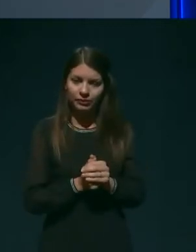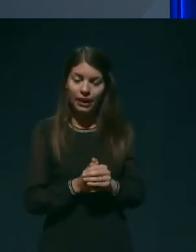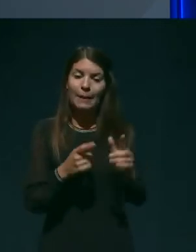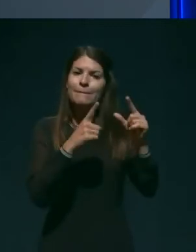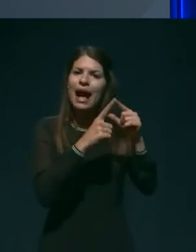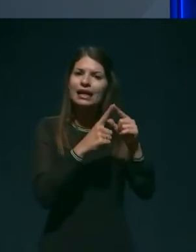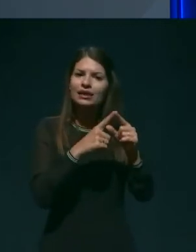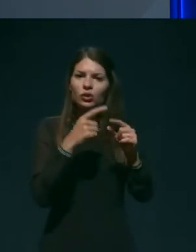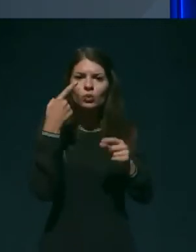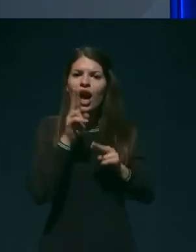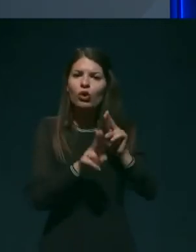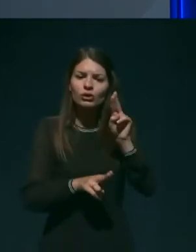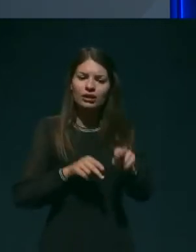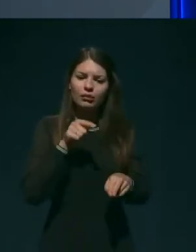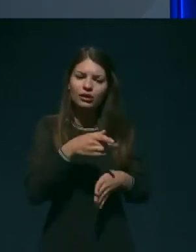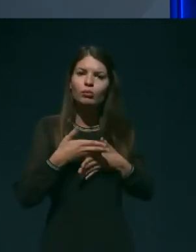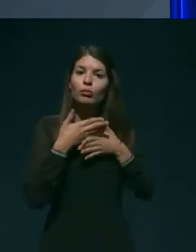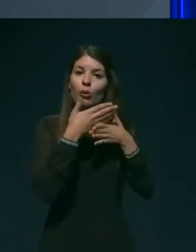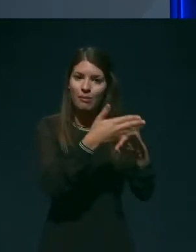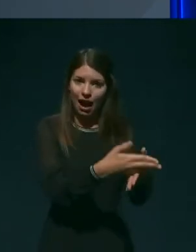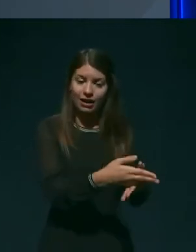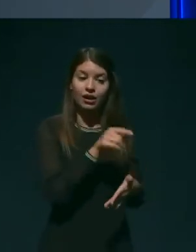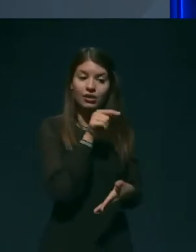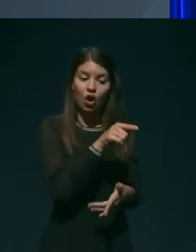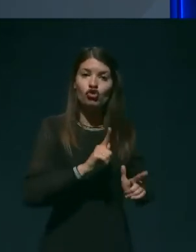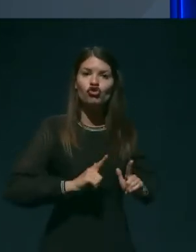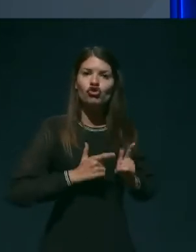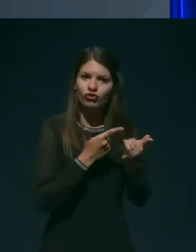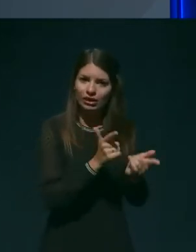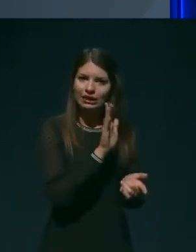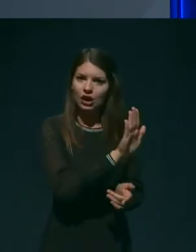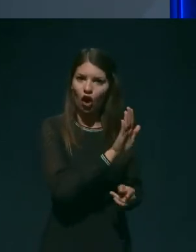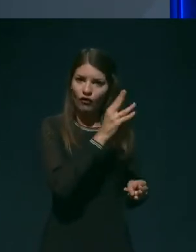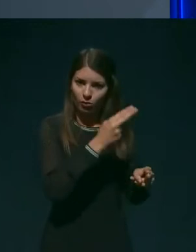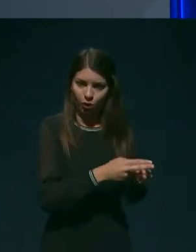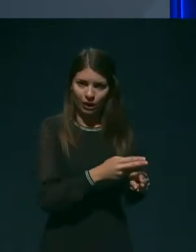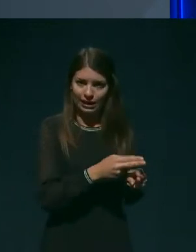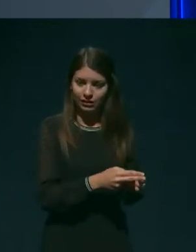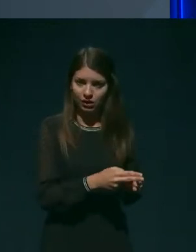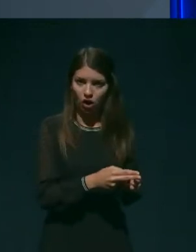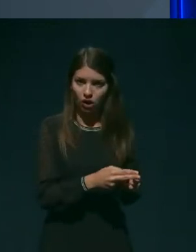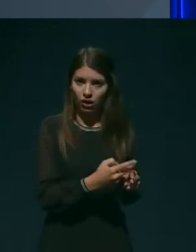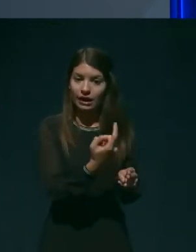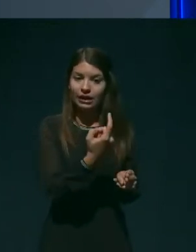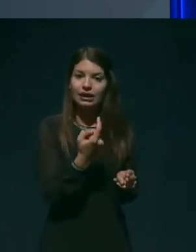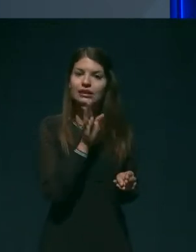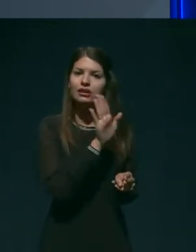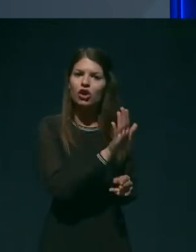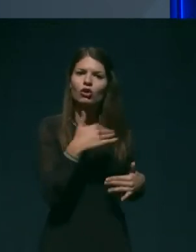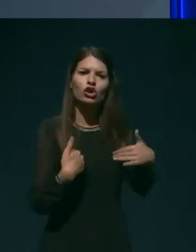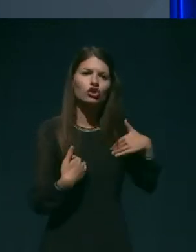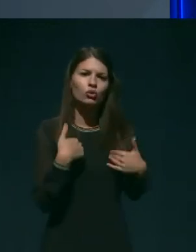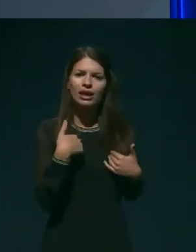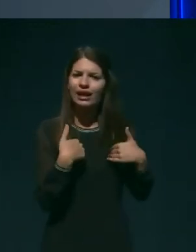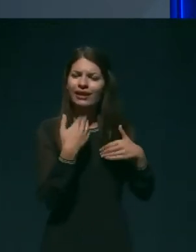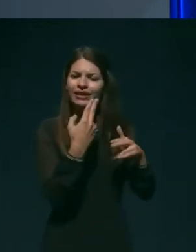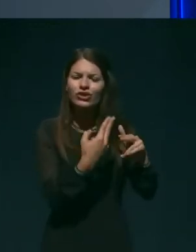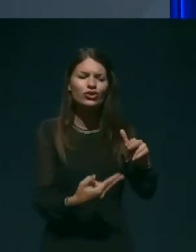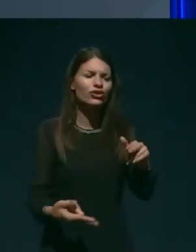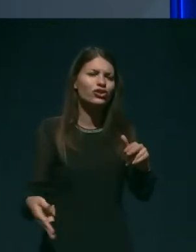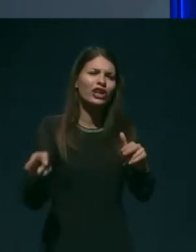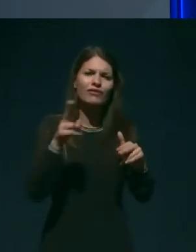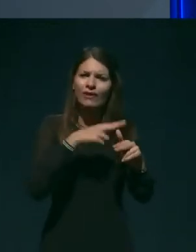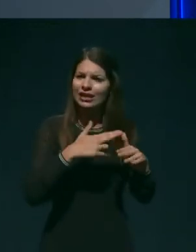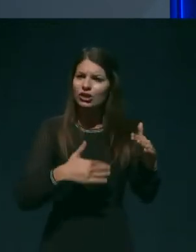bovniku živeti z neozdravljivo boleznjo in iz tega življenja potegant maksimalno